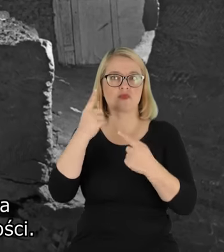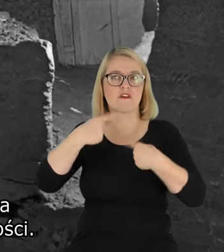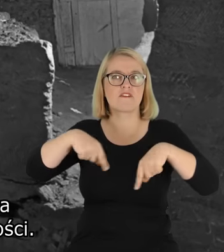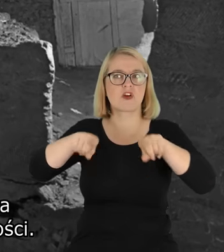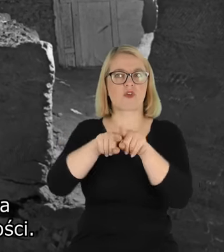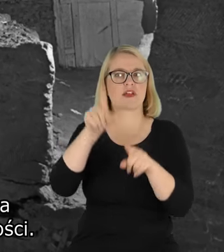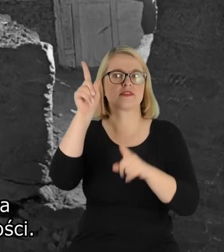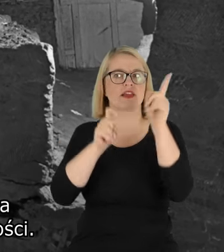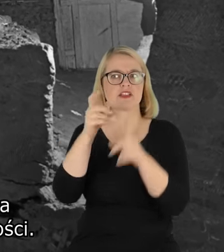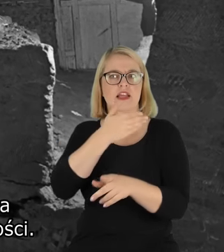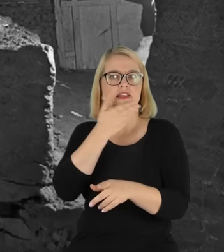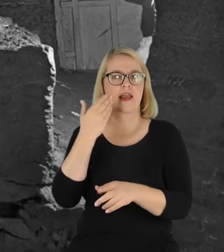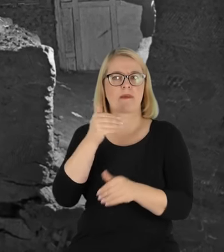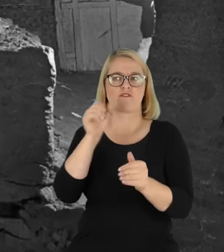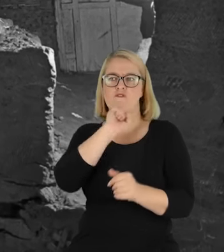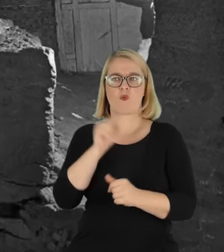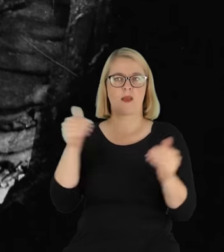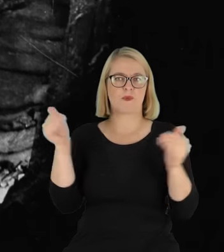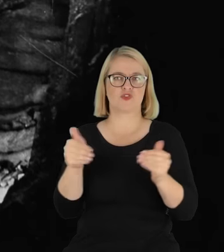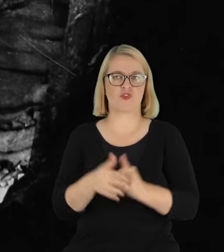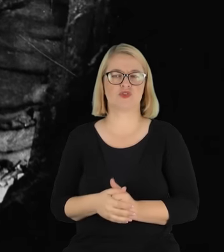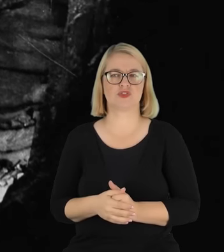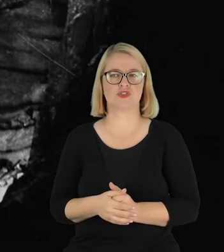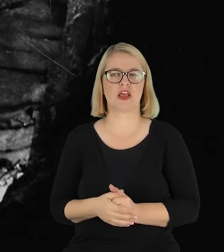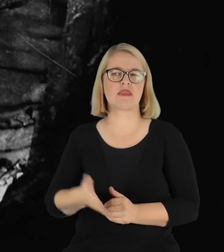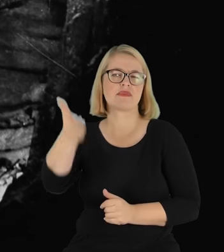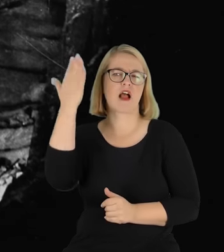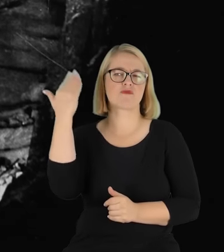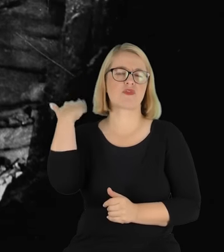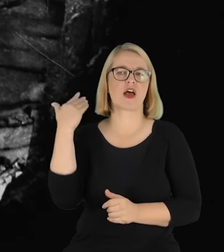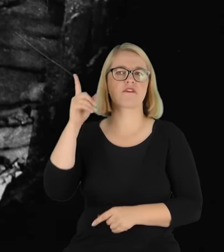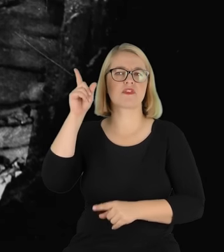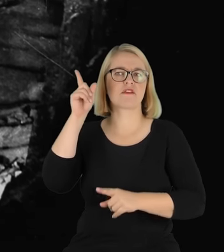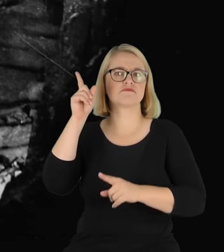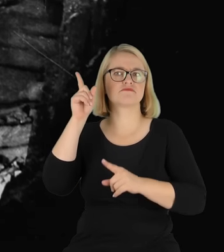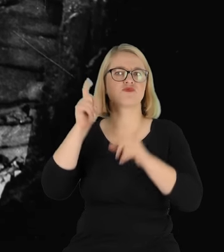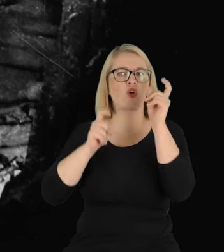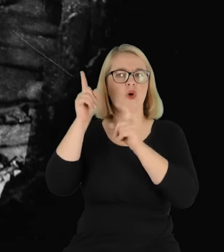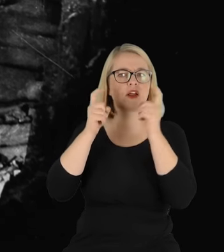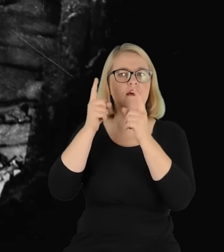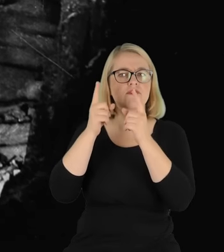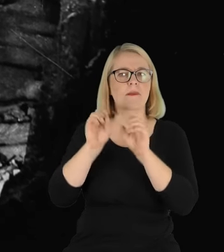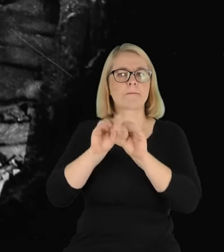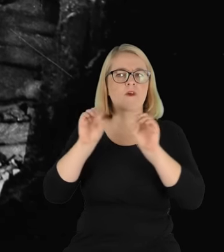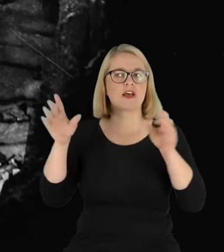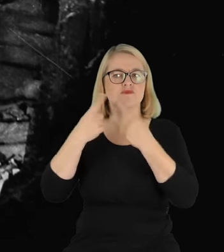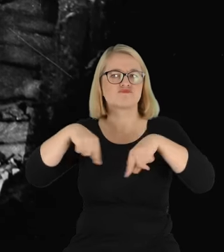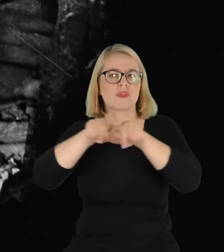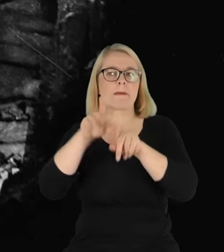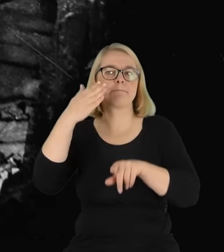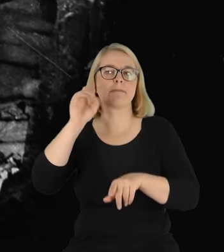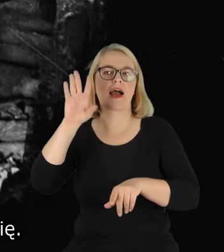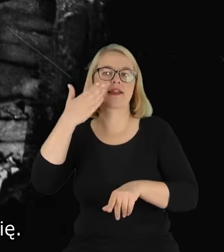przecież możliwości. Tamte fotografie profesor wykonywał magnezją. Jeszcze jak ja przyszedłem, też robiliśmy